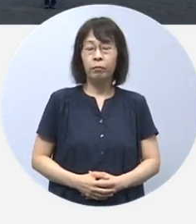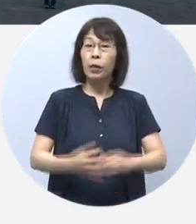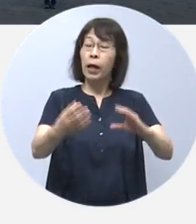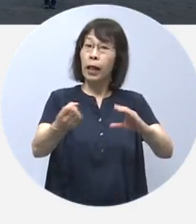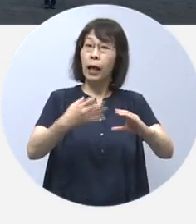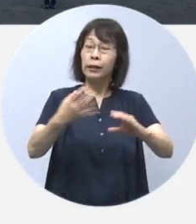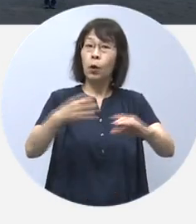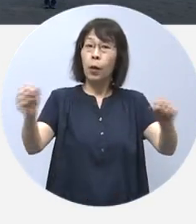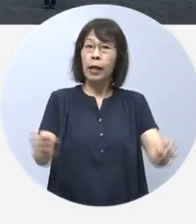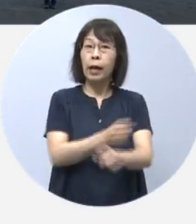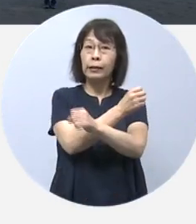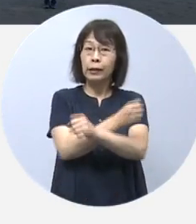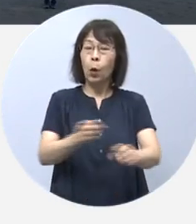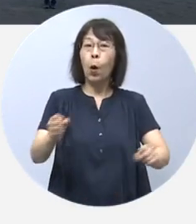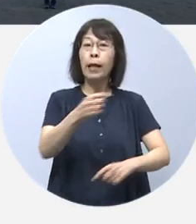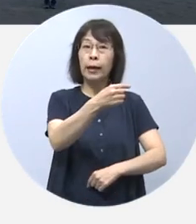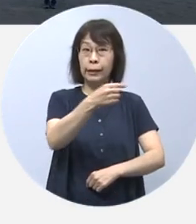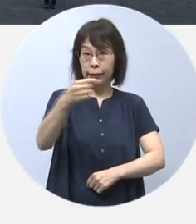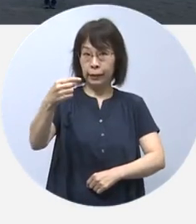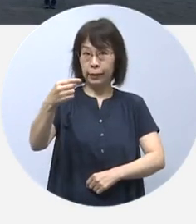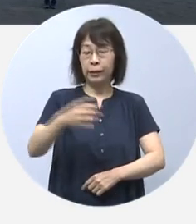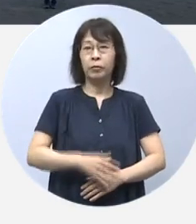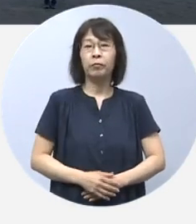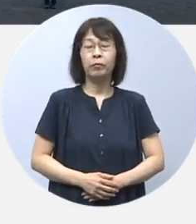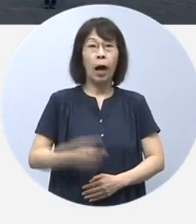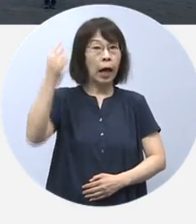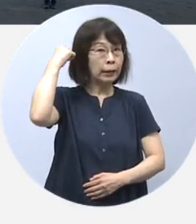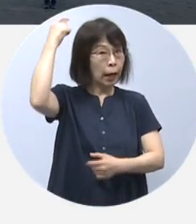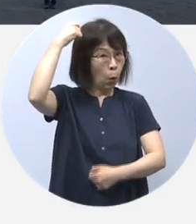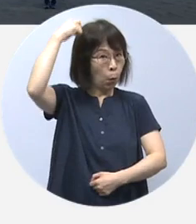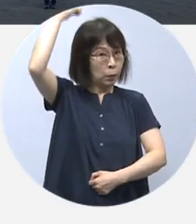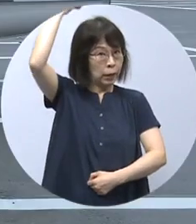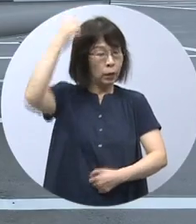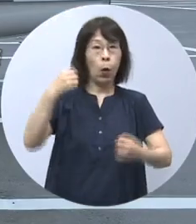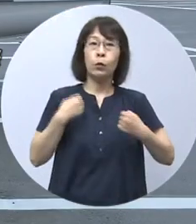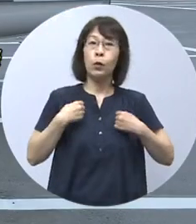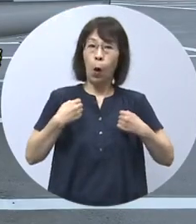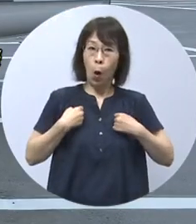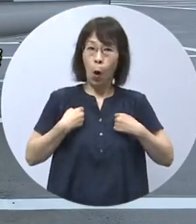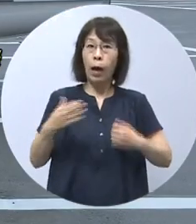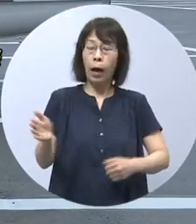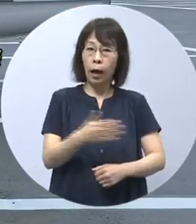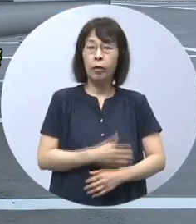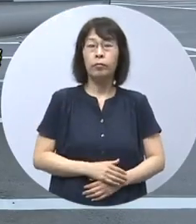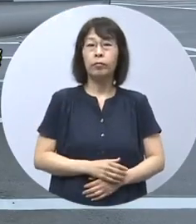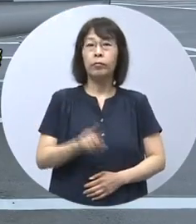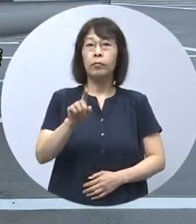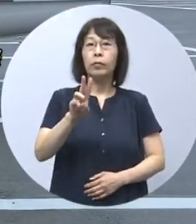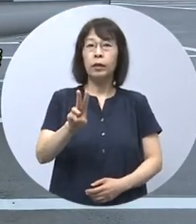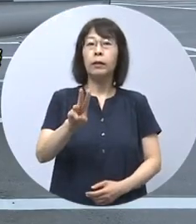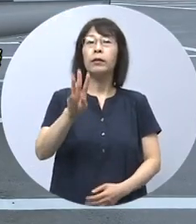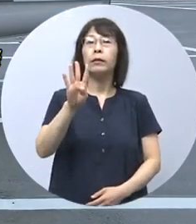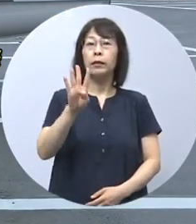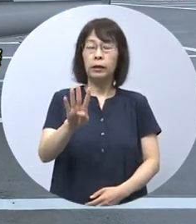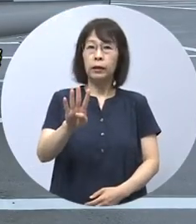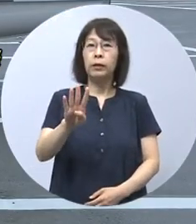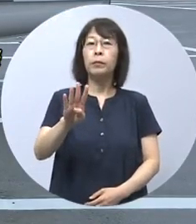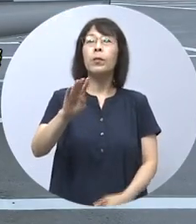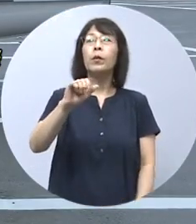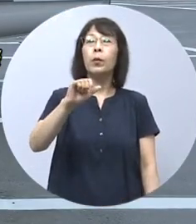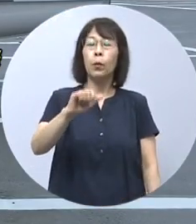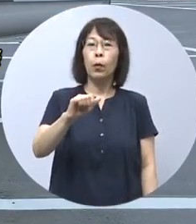ラジオ体操第一です背伸びの運動から1、2、3、